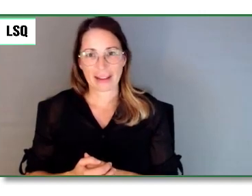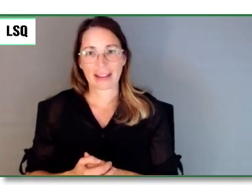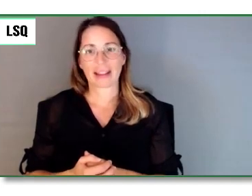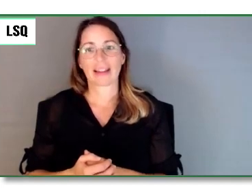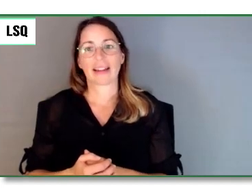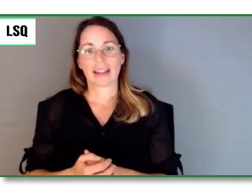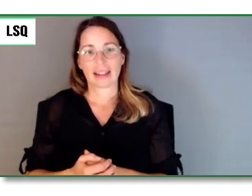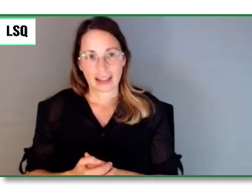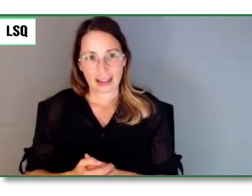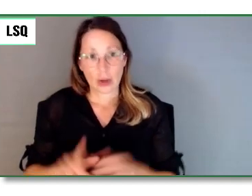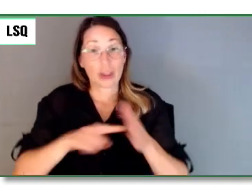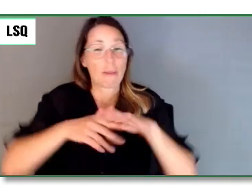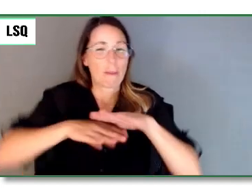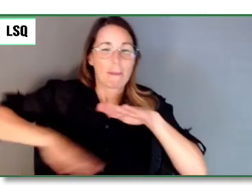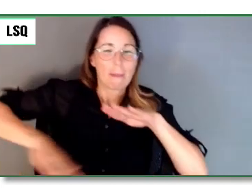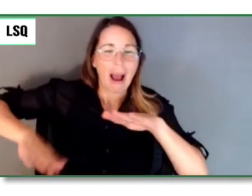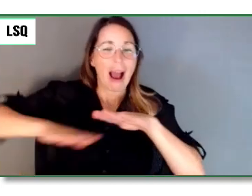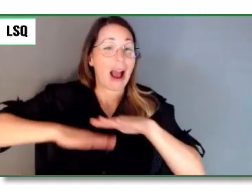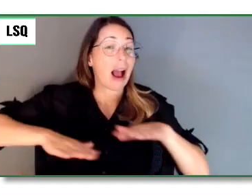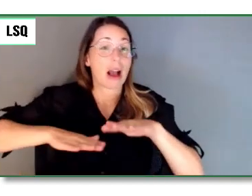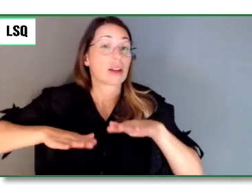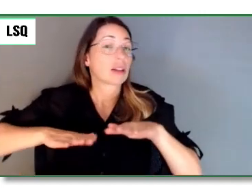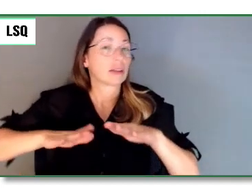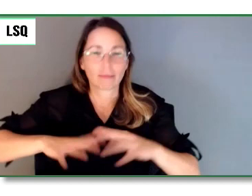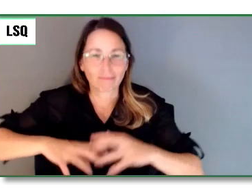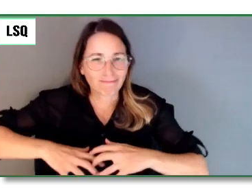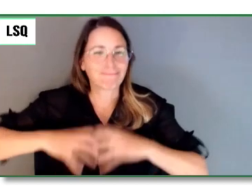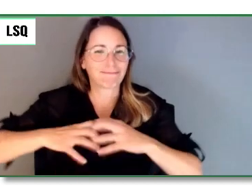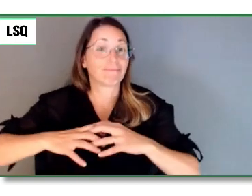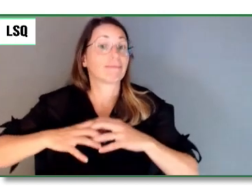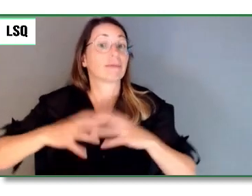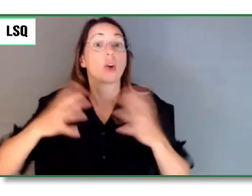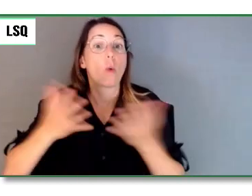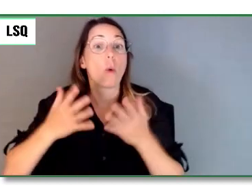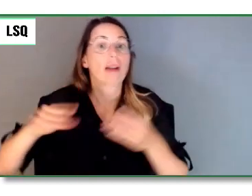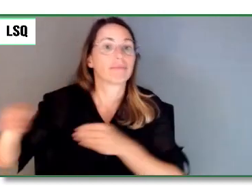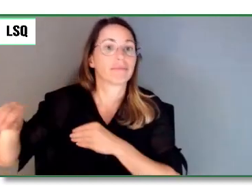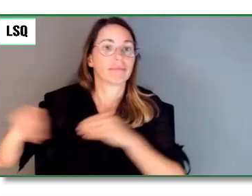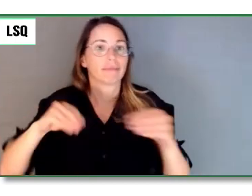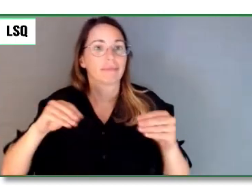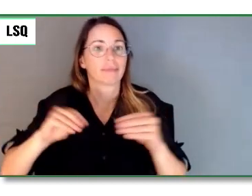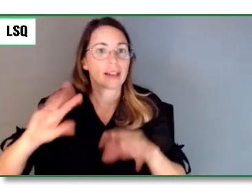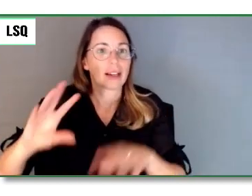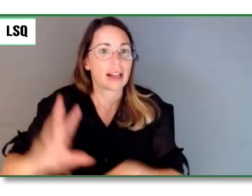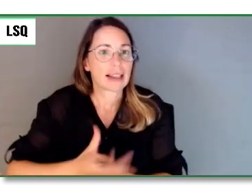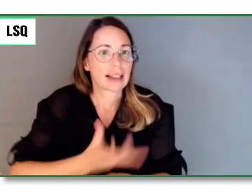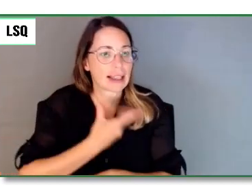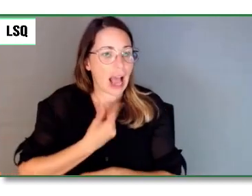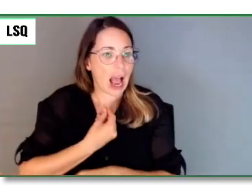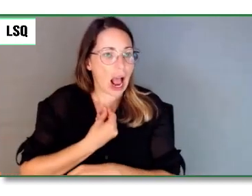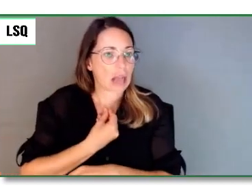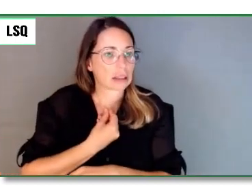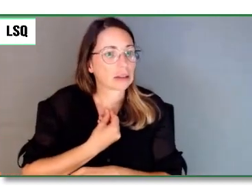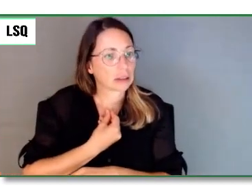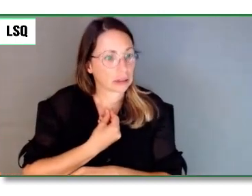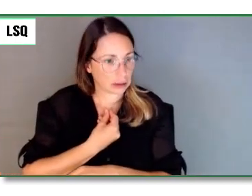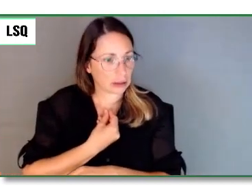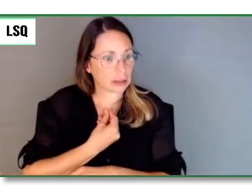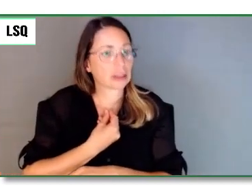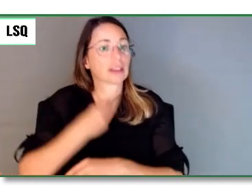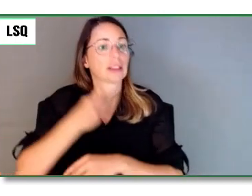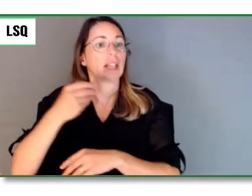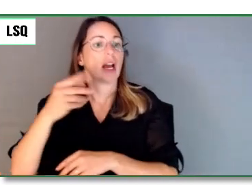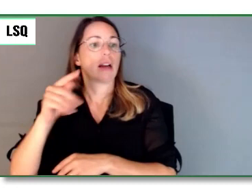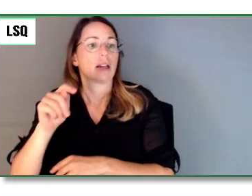Donc, on connaît Emerson et Thoreau, deux auteurs bien connus. Alors, deux